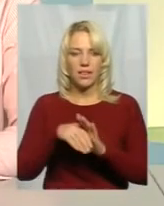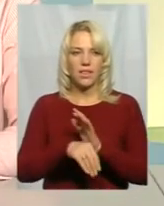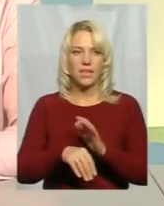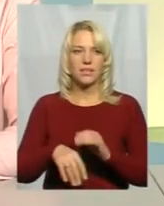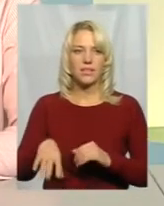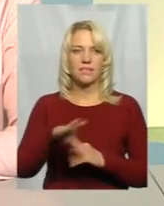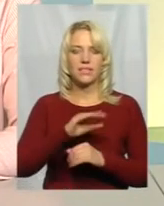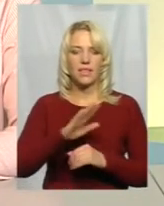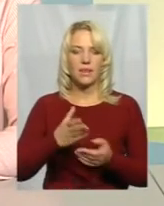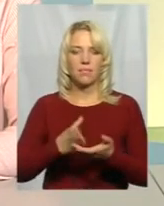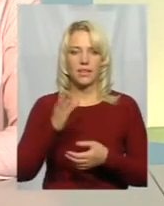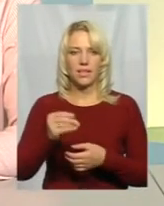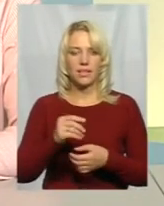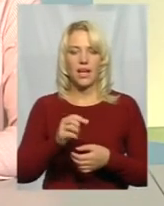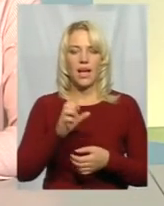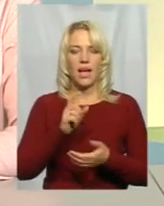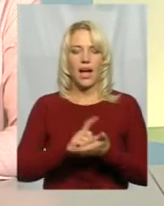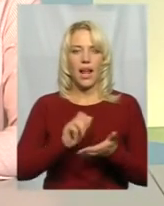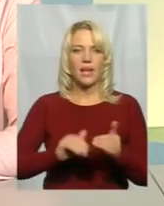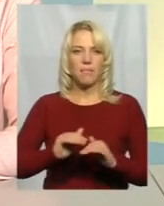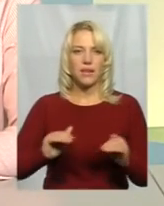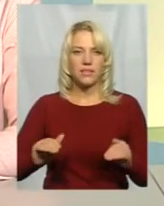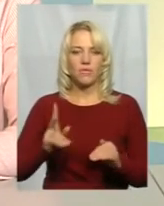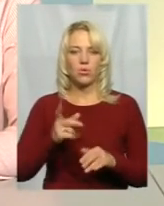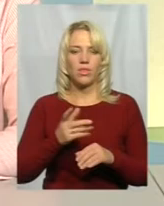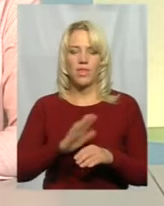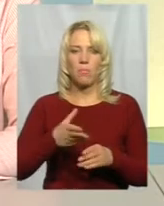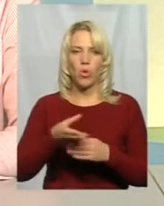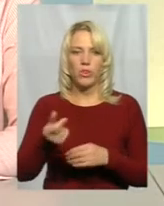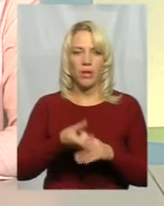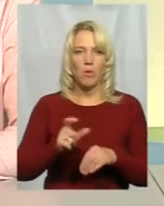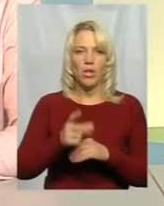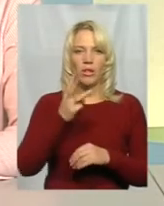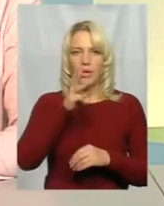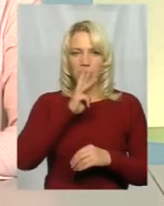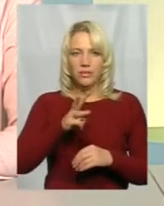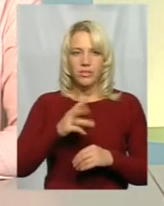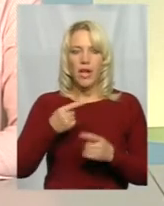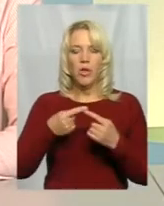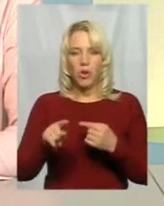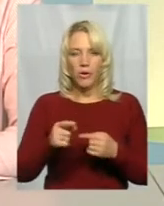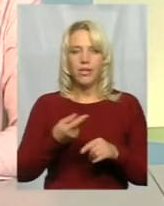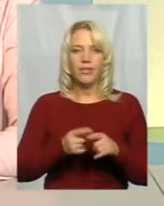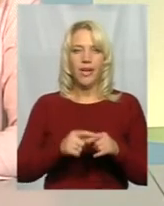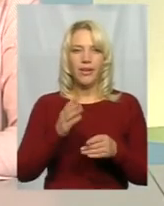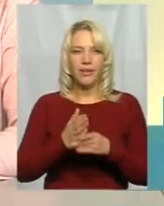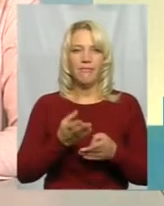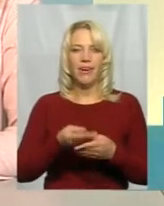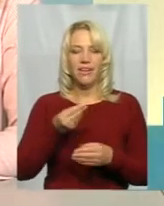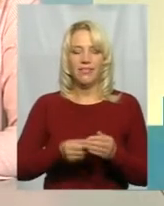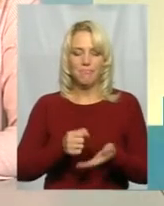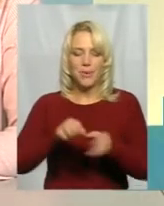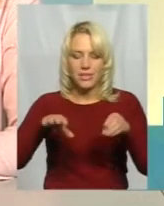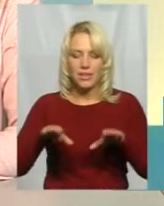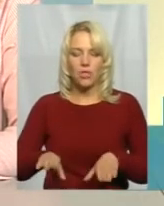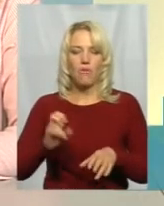неплатники аліментів, які не сплачують аліменти понад три місяці. Другим найдієвішим способом це є винесення постанов